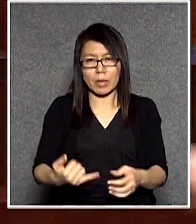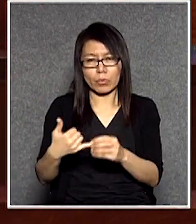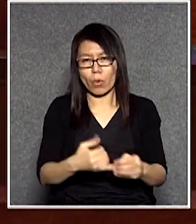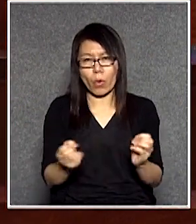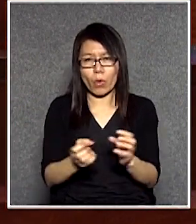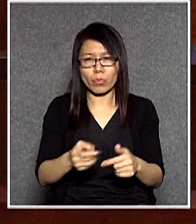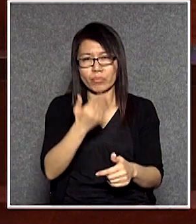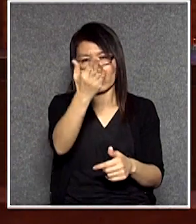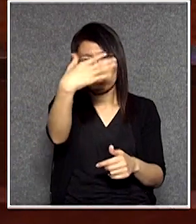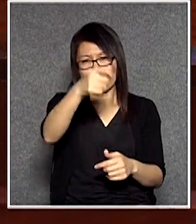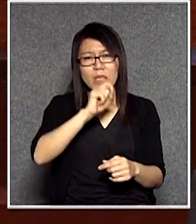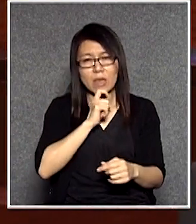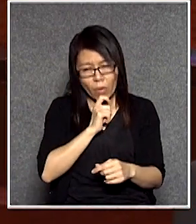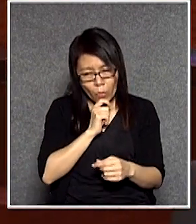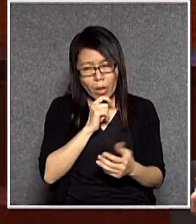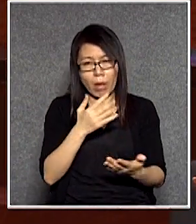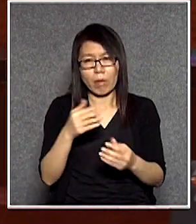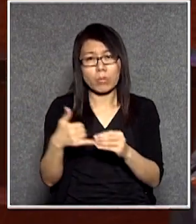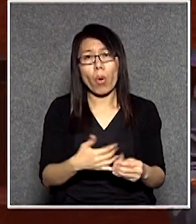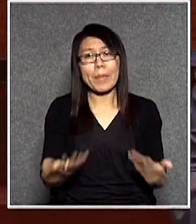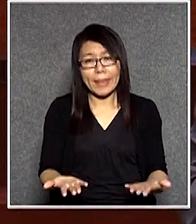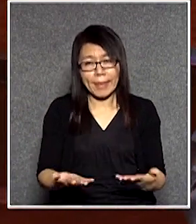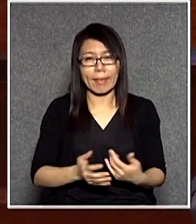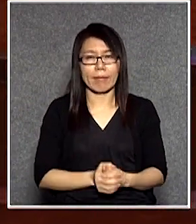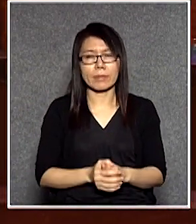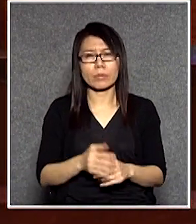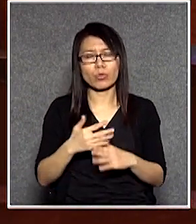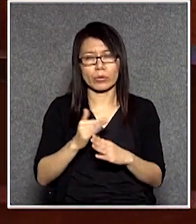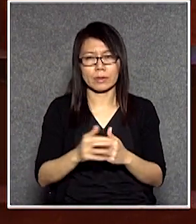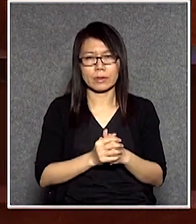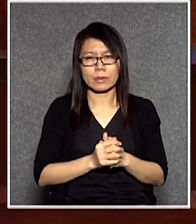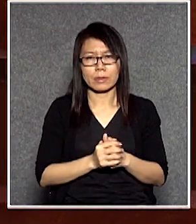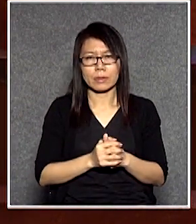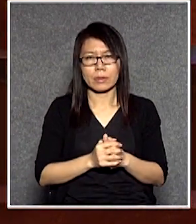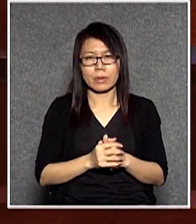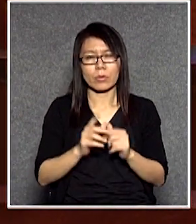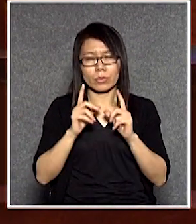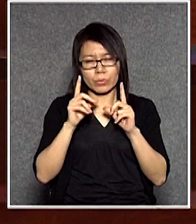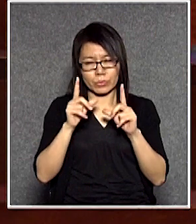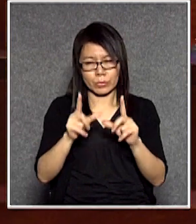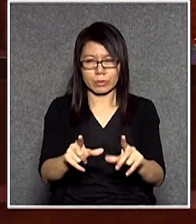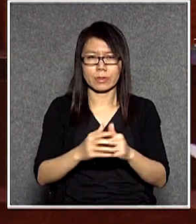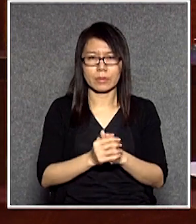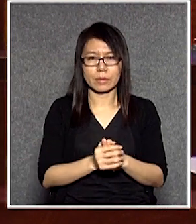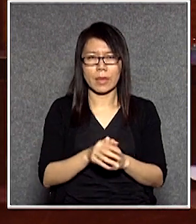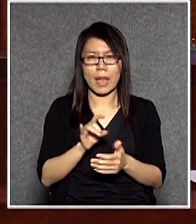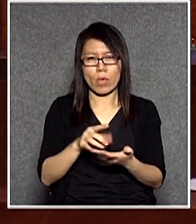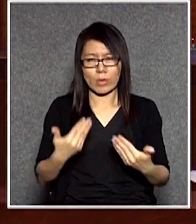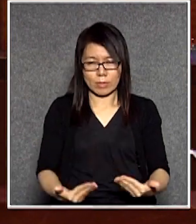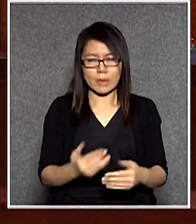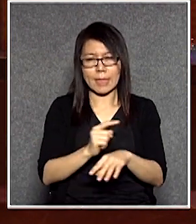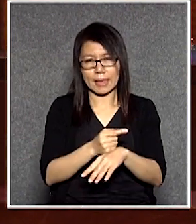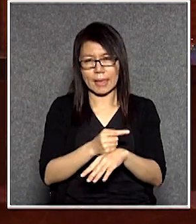你老人家在那裡還有什麼布拉所以我會回應利用這個機會